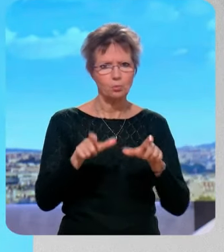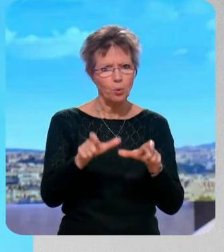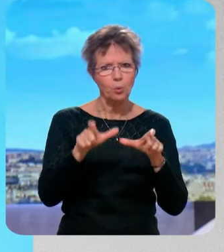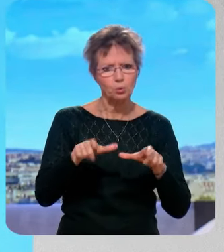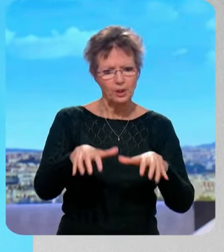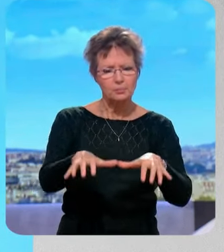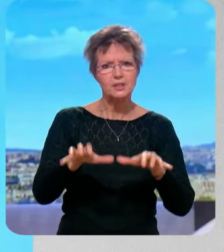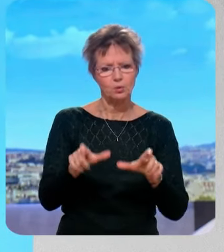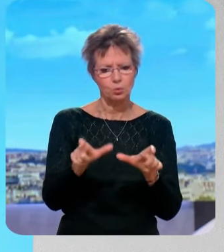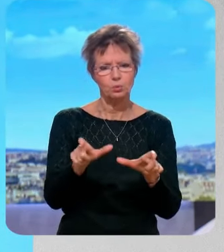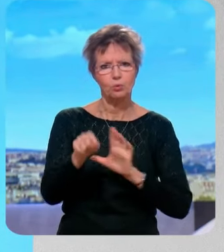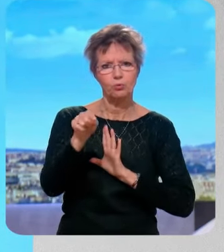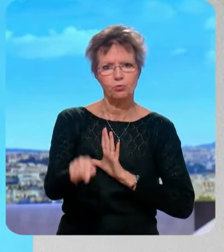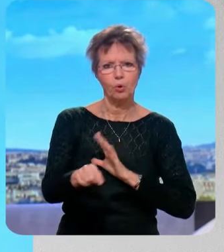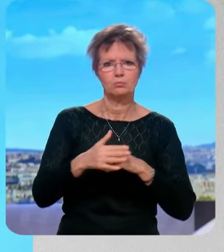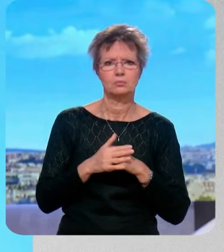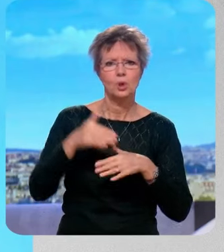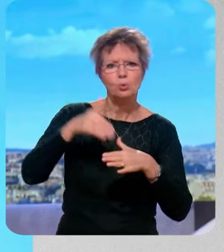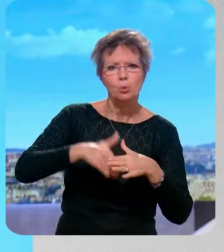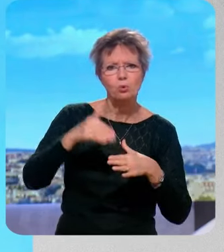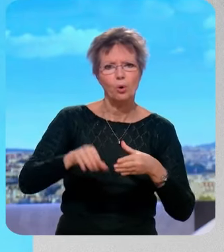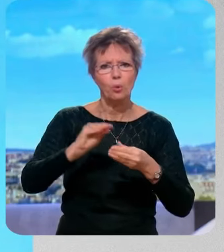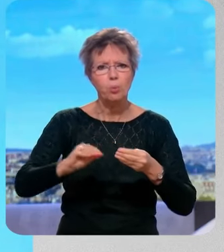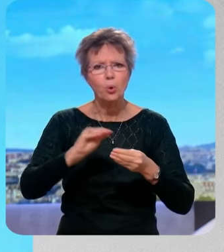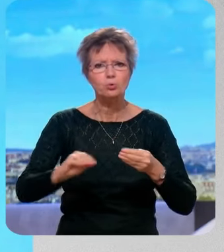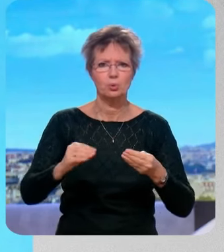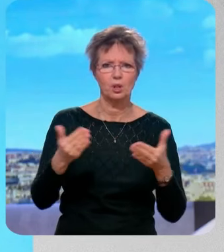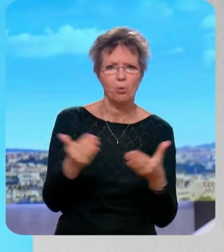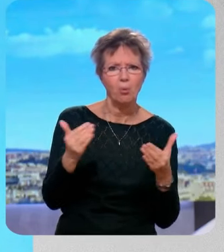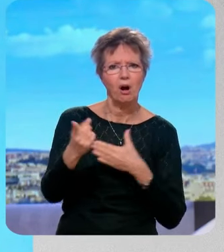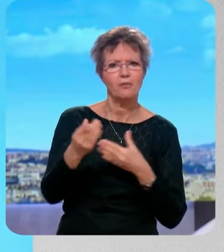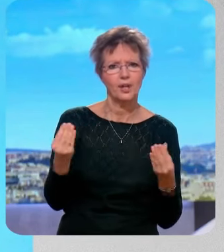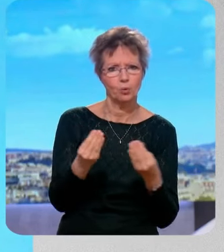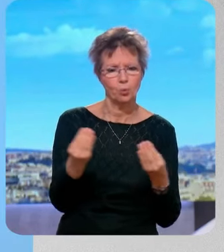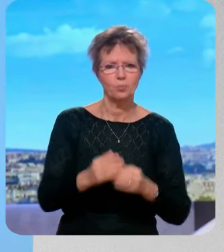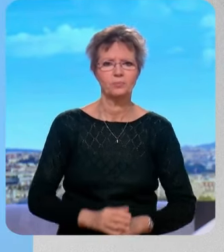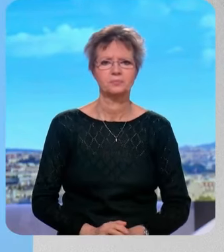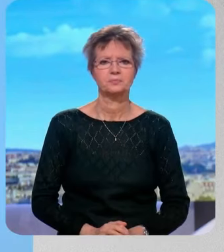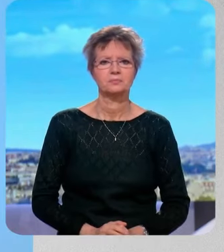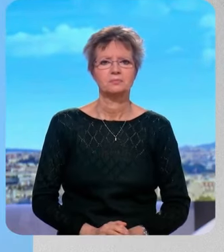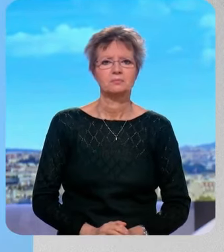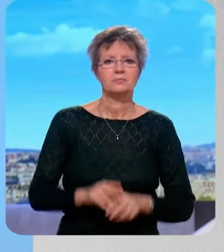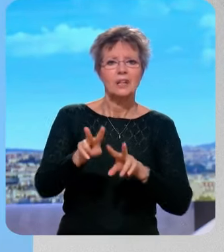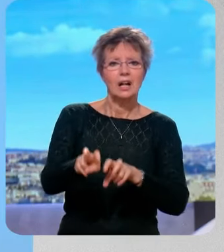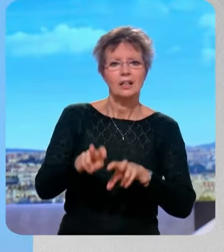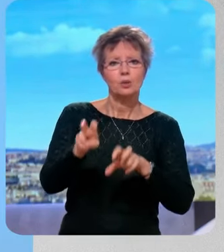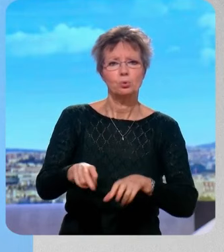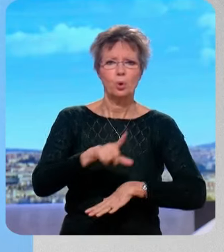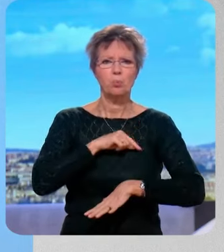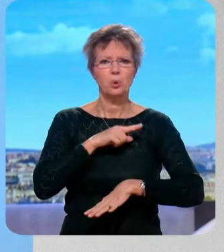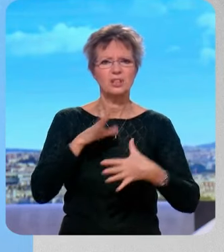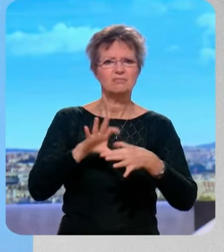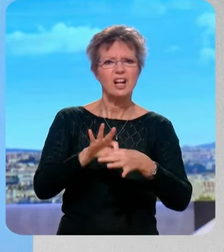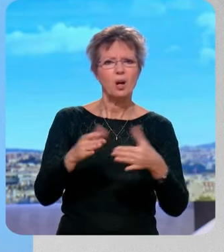administrations, de vérifier la nature des produits qui rentrent sur le sol français. – On en est où dans le rapport entre ces agriculteurs et les forces de l'ordre ? Vous